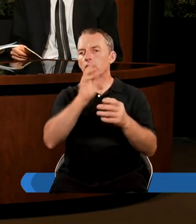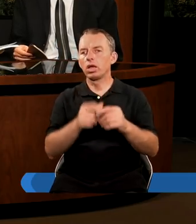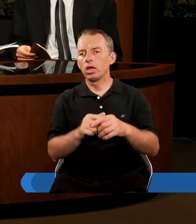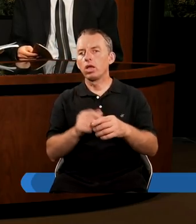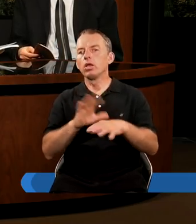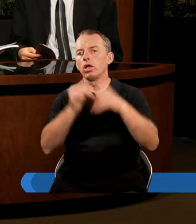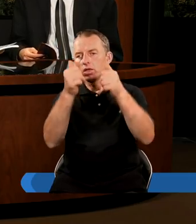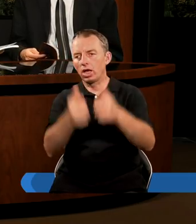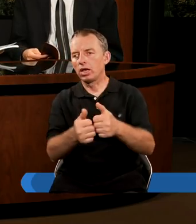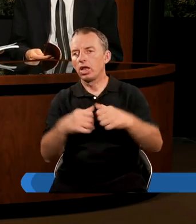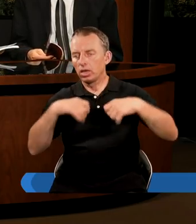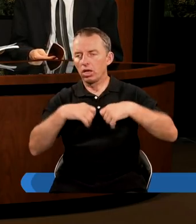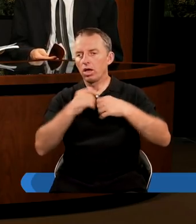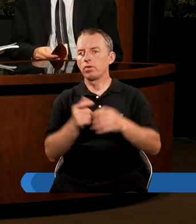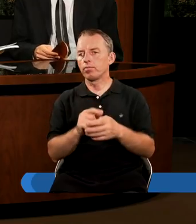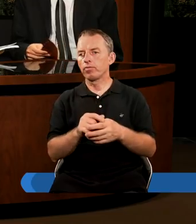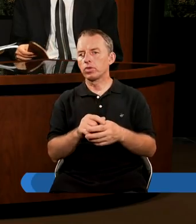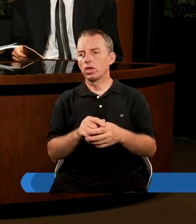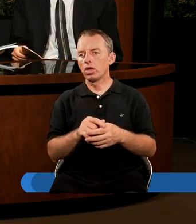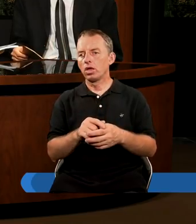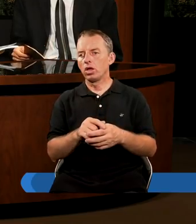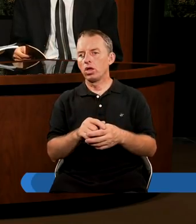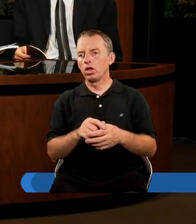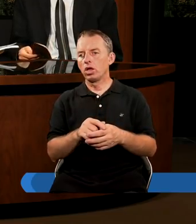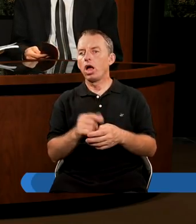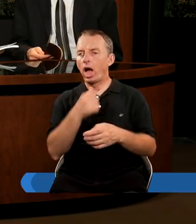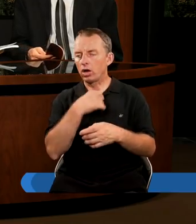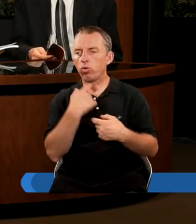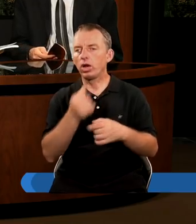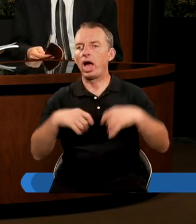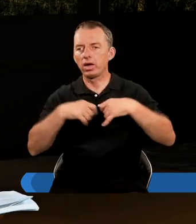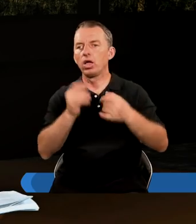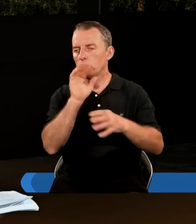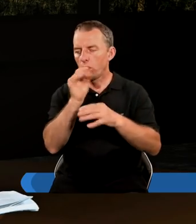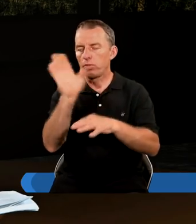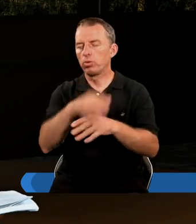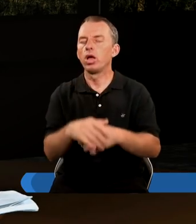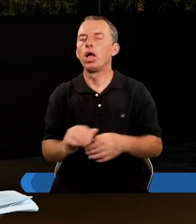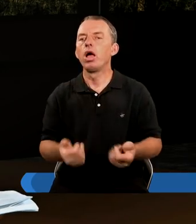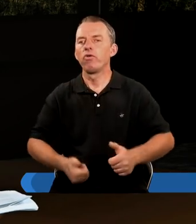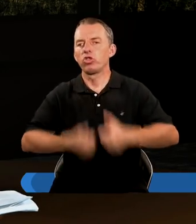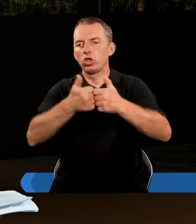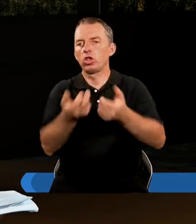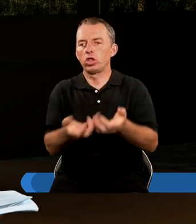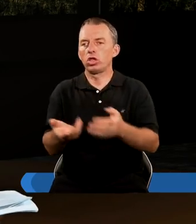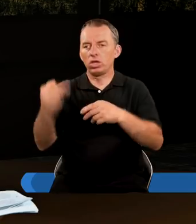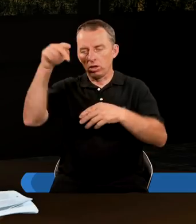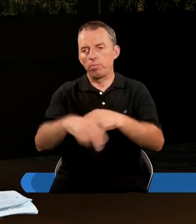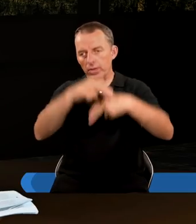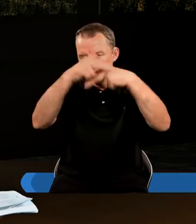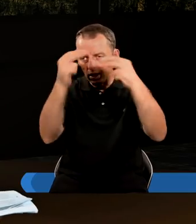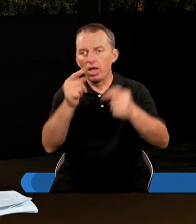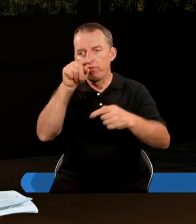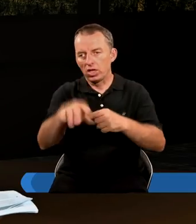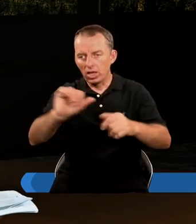Ale co się stanie na ten głos Archanioła i Trąby Bożej? Na głos Archanioła i Trąby Bożej stąpi z nieba. I?